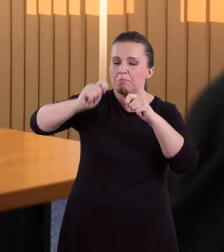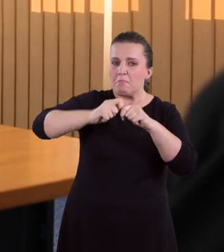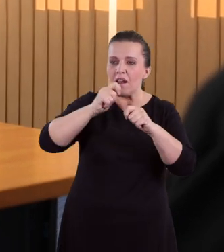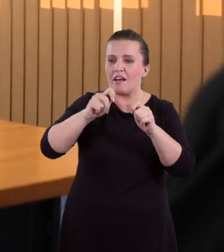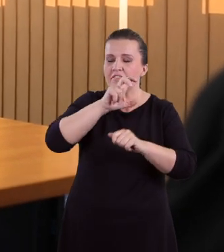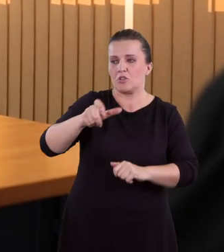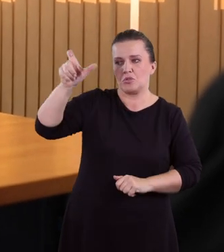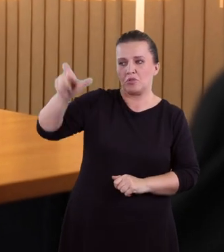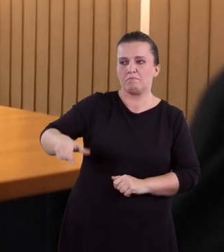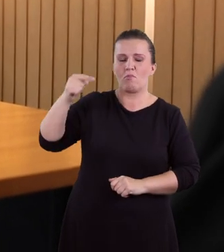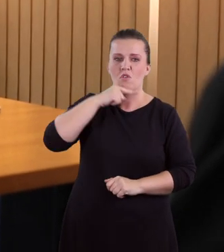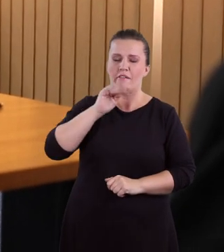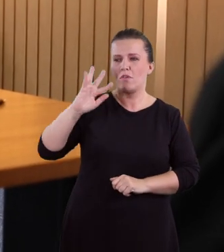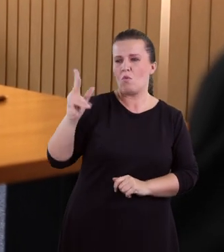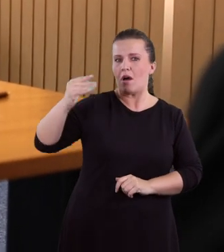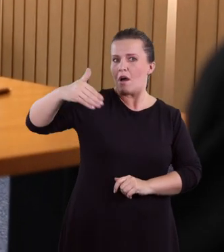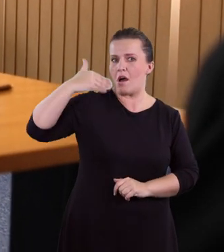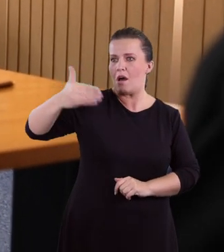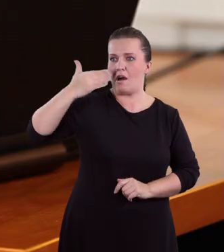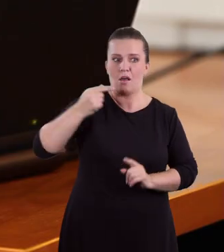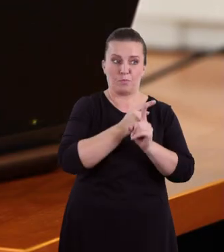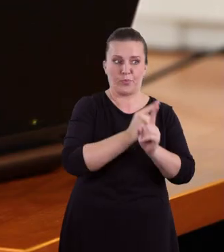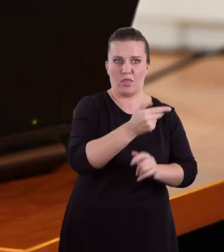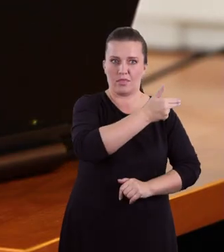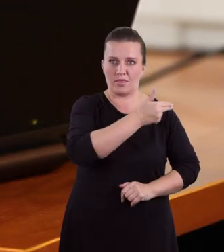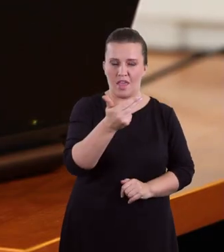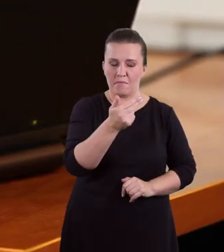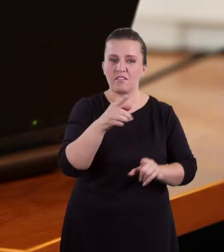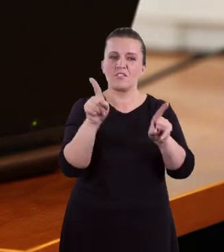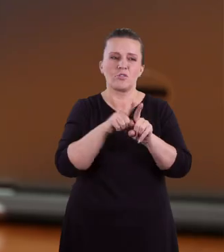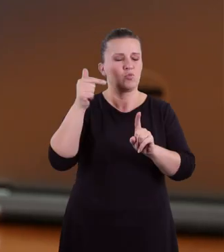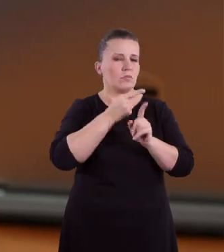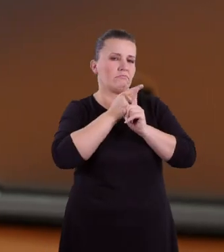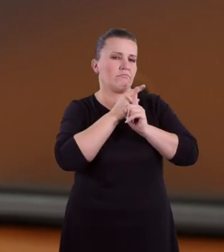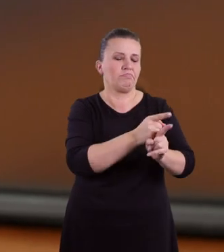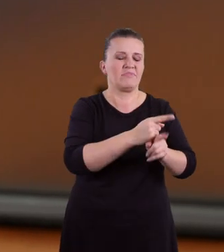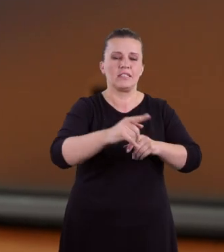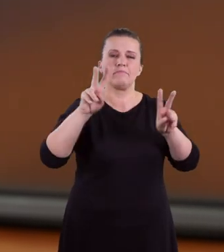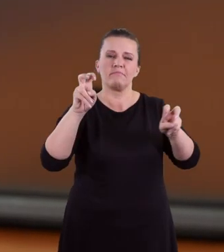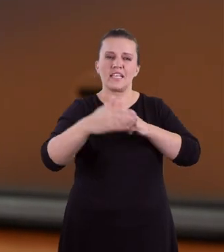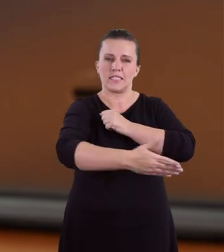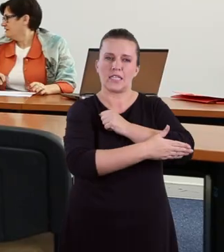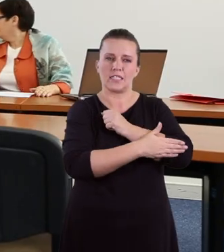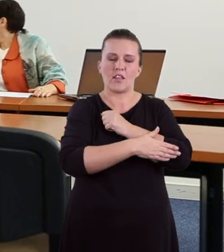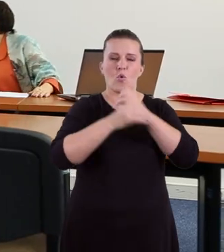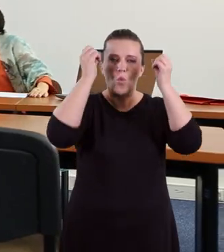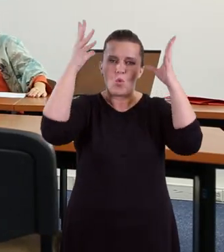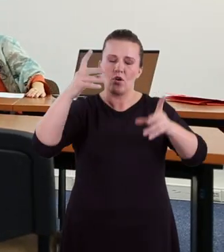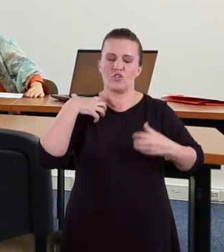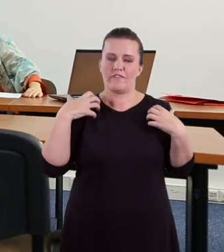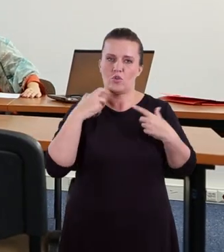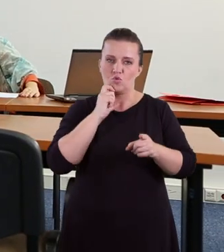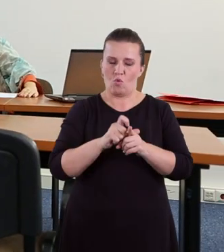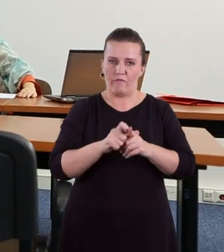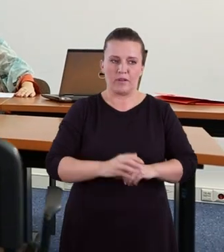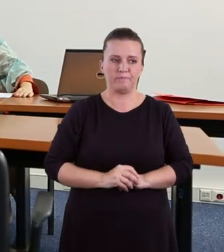umiejętność tworzenia wypowiedzi na określony temat zgodnej z zasadami kultury żywego słowa. Inspiracją do